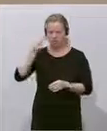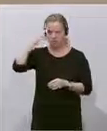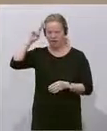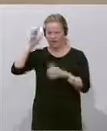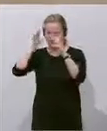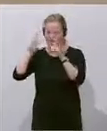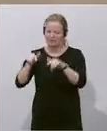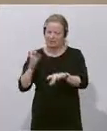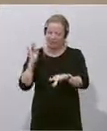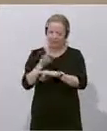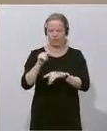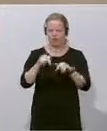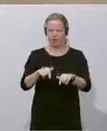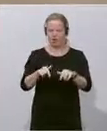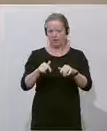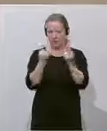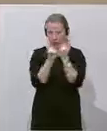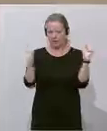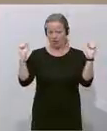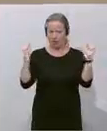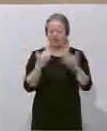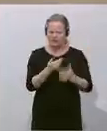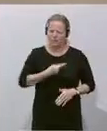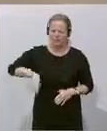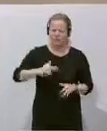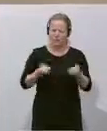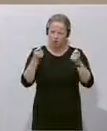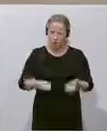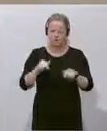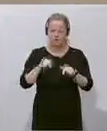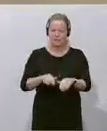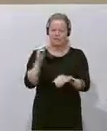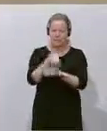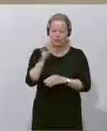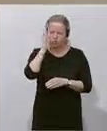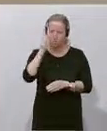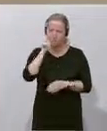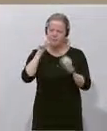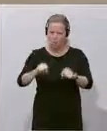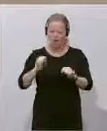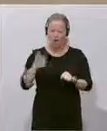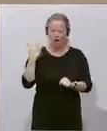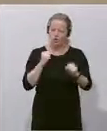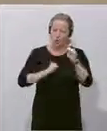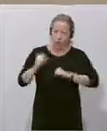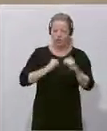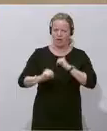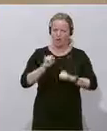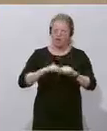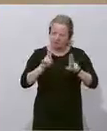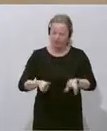haben wir auch beschlossen, dass diese Spenden in Zukunft nicht mehr möglich sind. Das war Notwehr und zwar gerechtfertigt, Notwehr, geschätzte Damen und Herren.